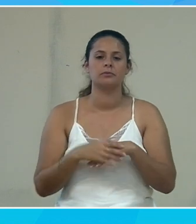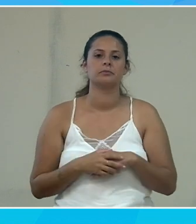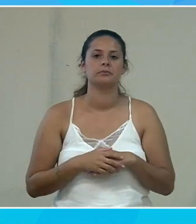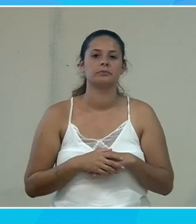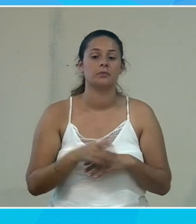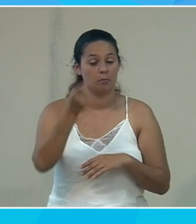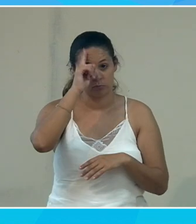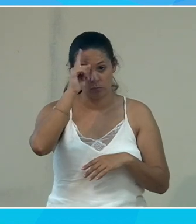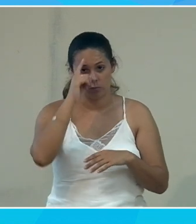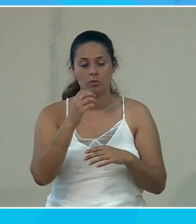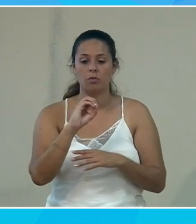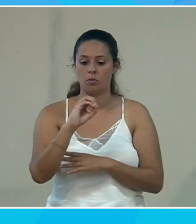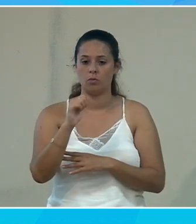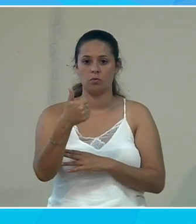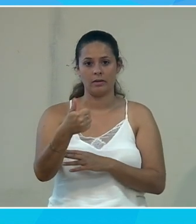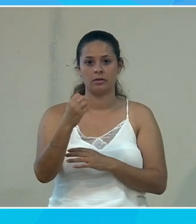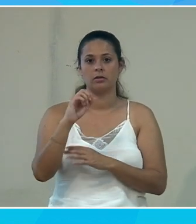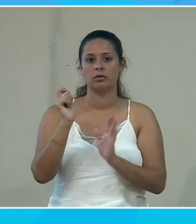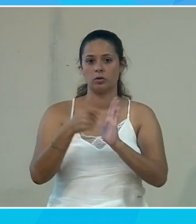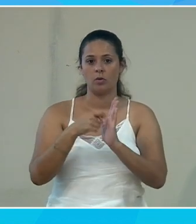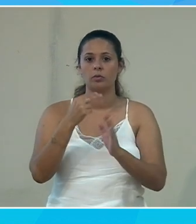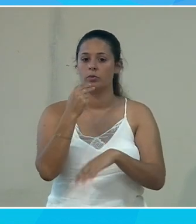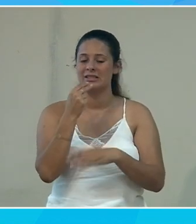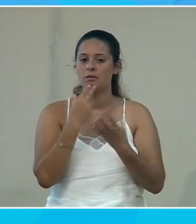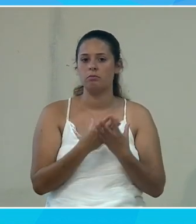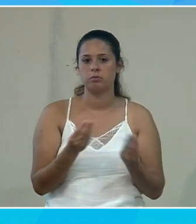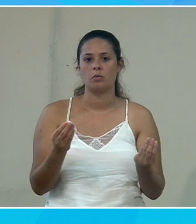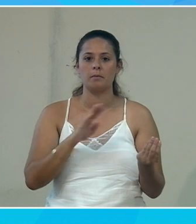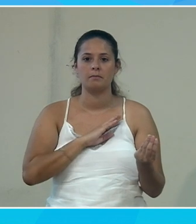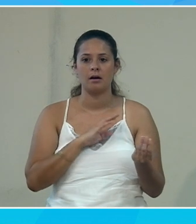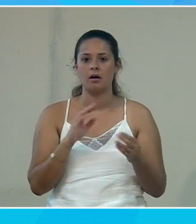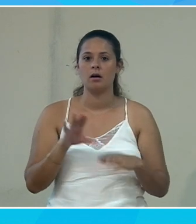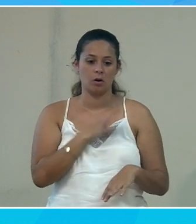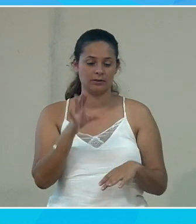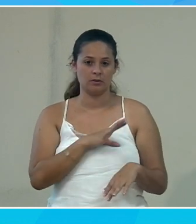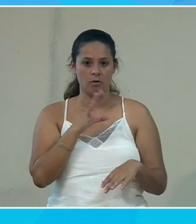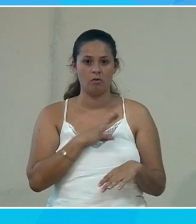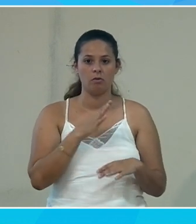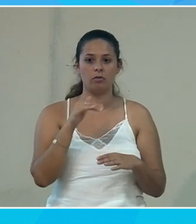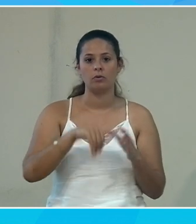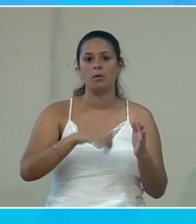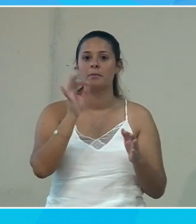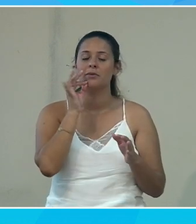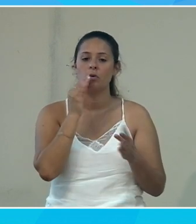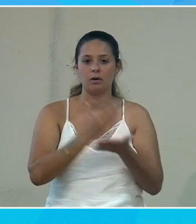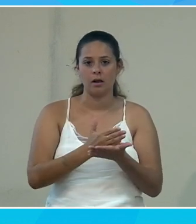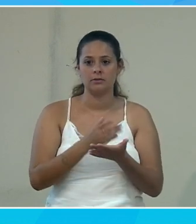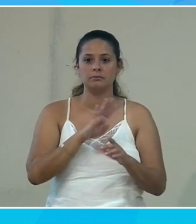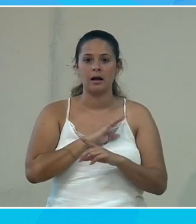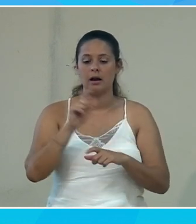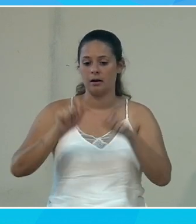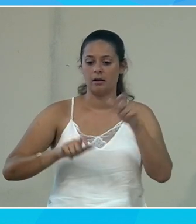alors pourquoi je présente OneNote OneNote c'est beaucoup utilisé en fait maintenant par des enseignants dans les petites classes pour les élèves 10